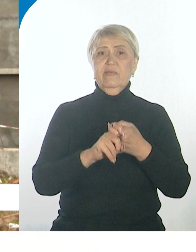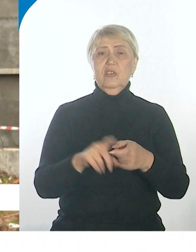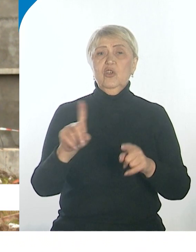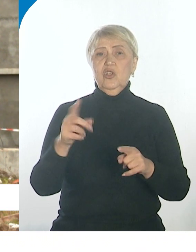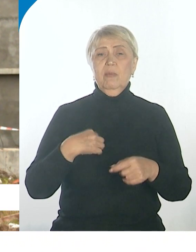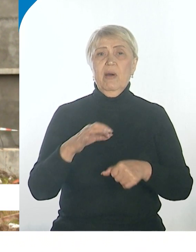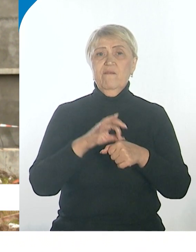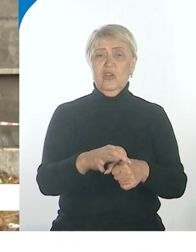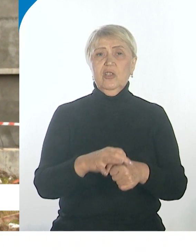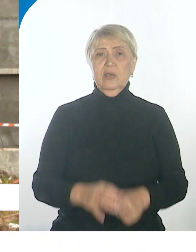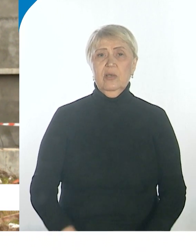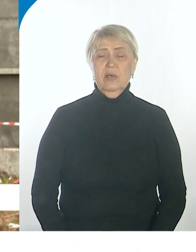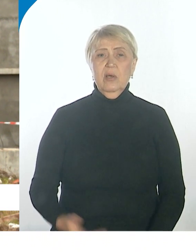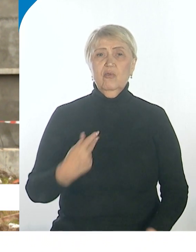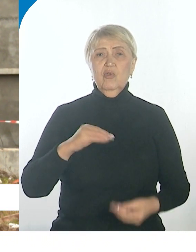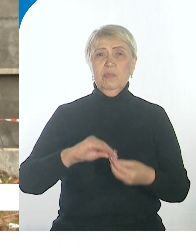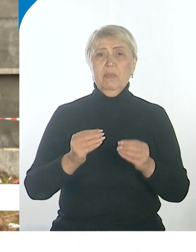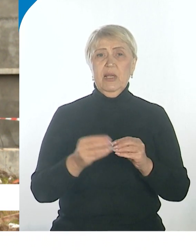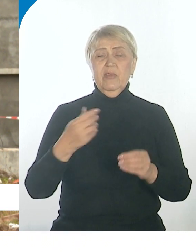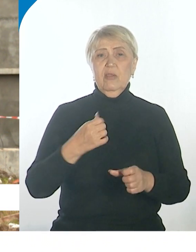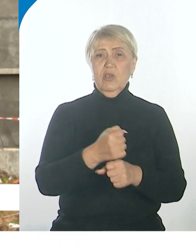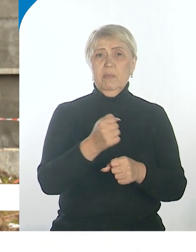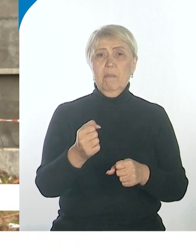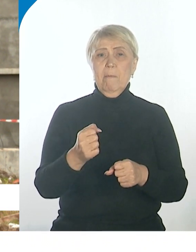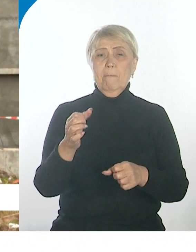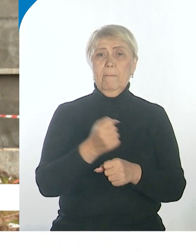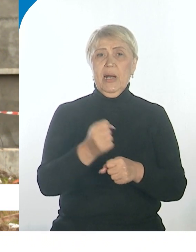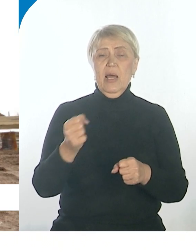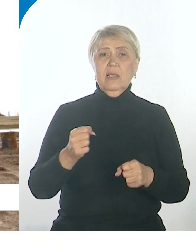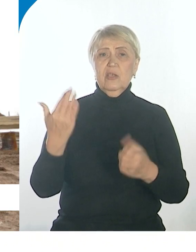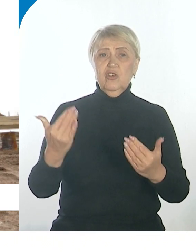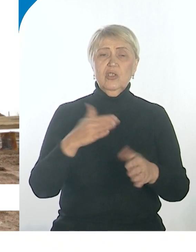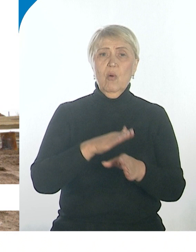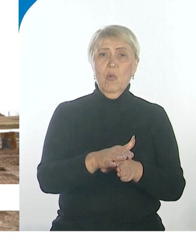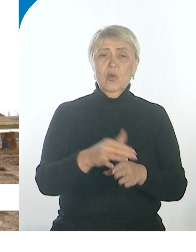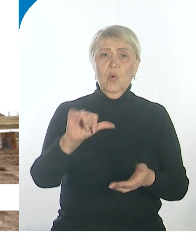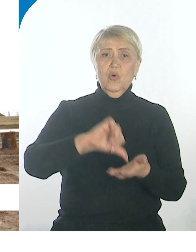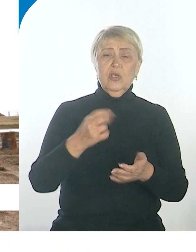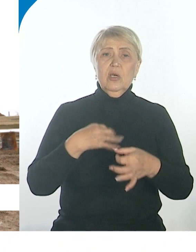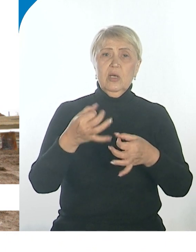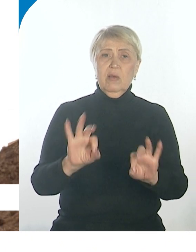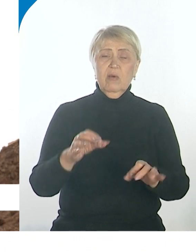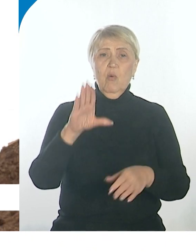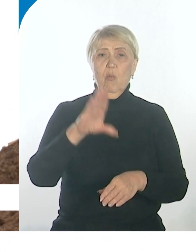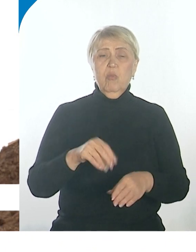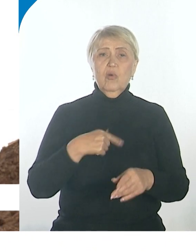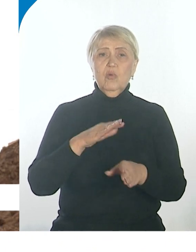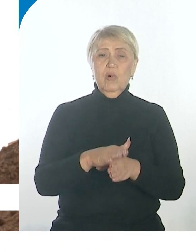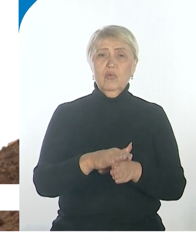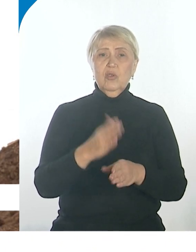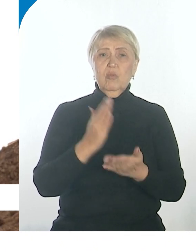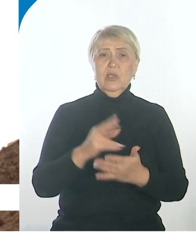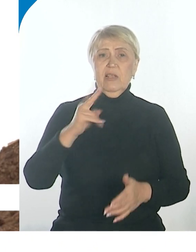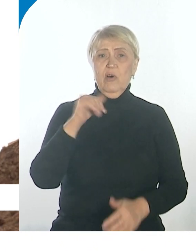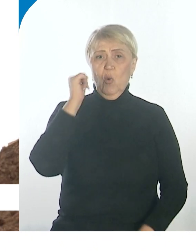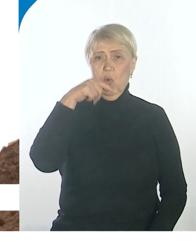из единого реестра проблемных объектов. Сейчас полностью участок освобожден. Полностью завершить все работы на объекте застройщик планирует за